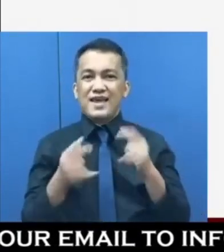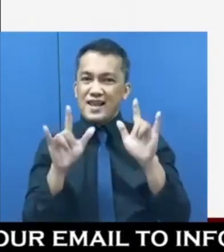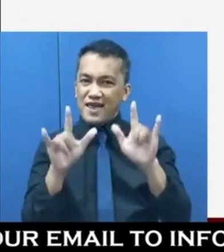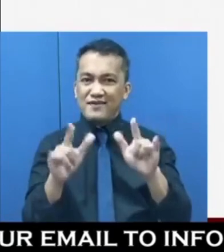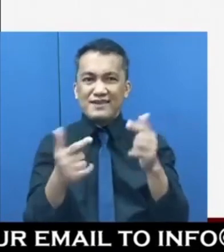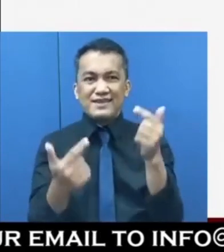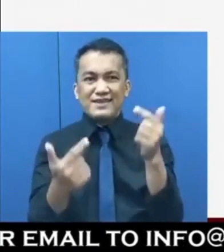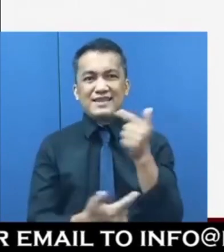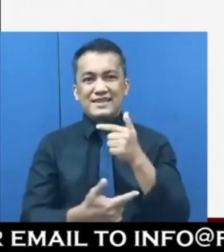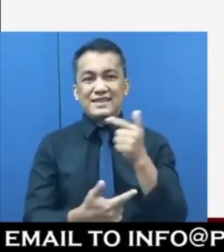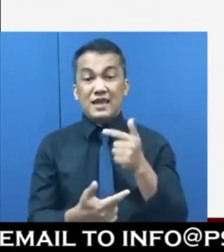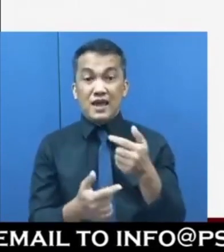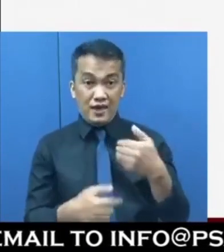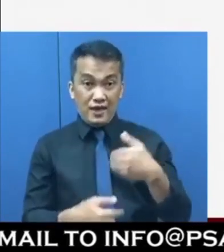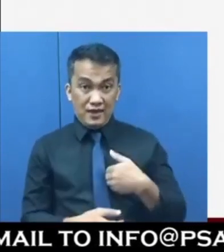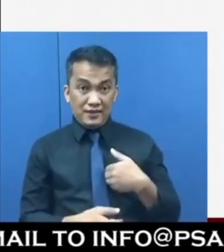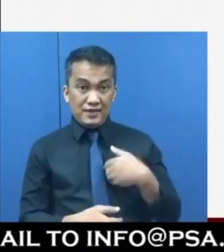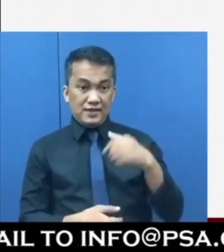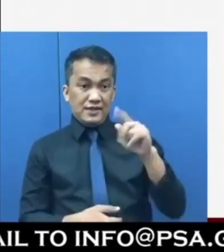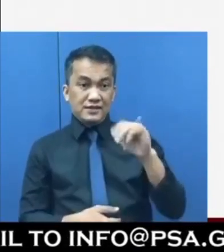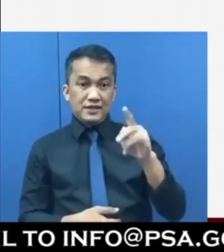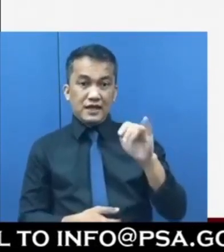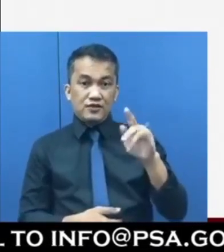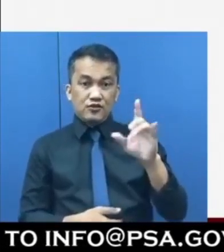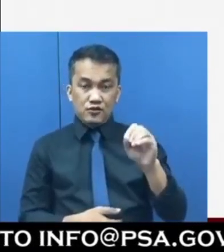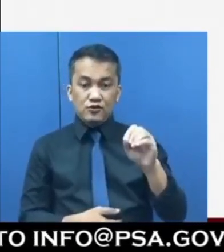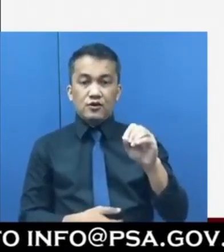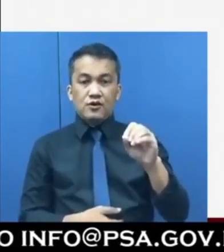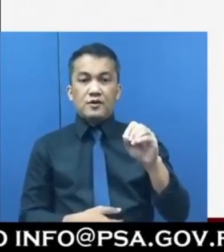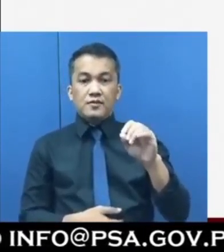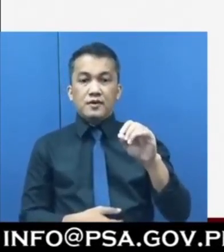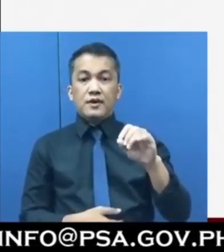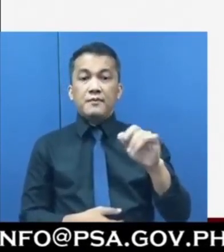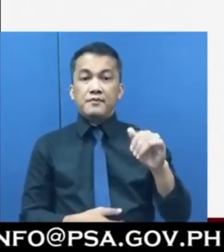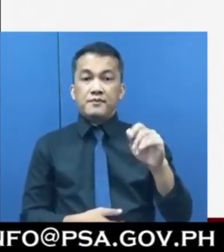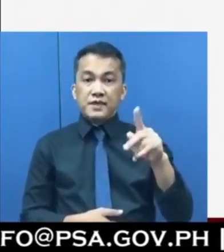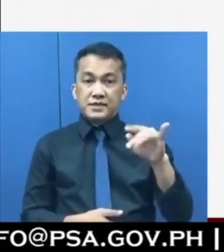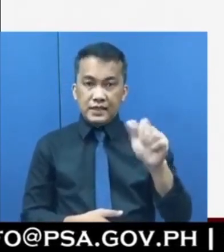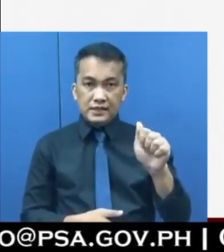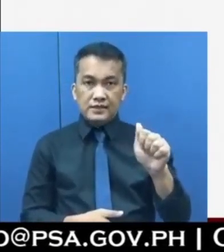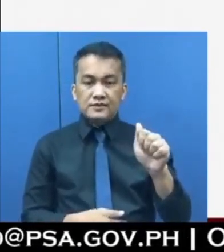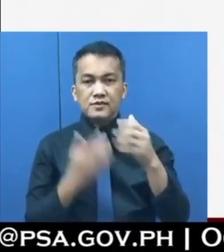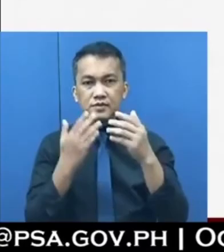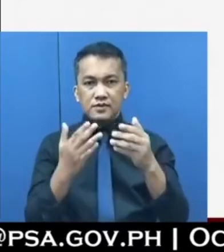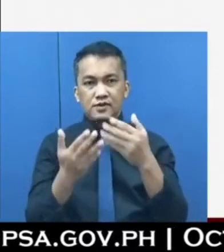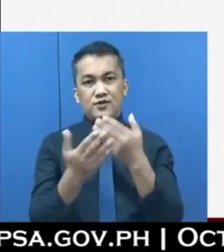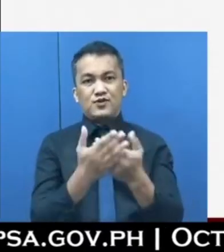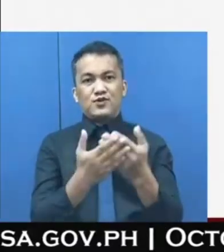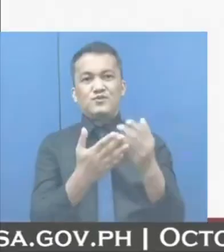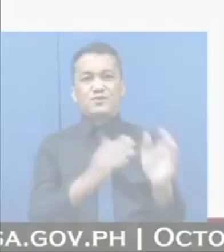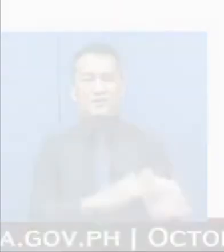laughter Muli ako po si Angie Icardo ng PSA Maraming salamat po at magandang umaga